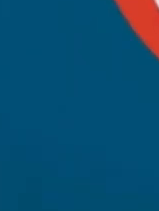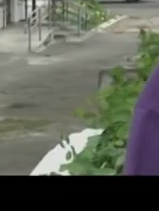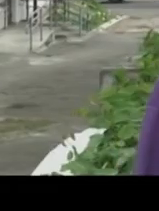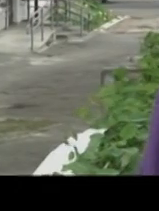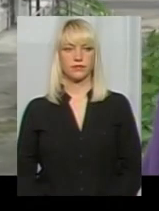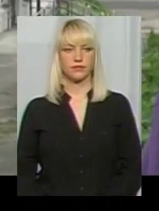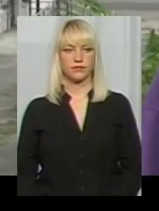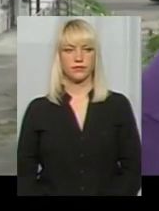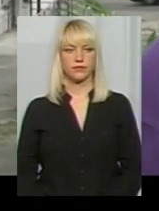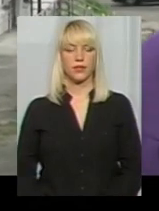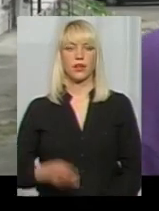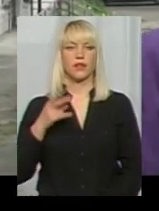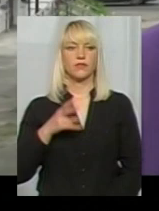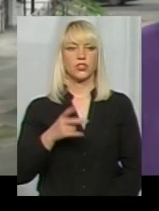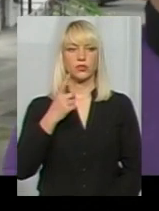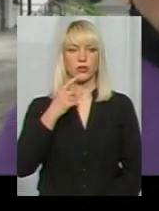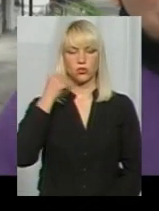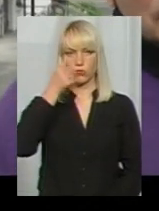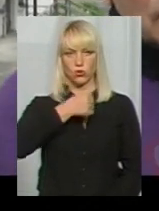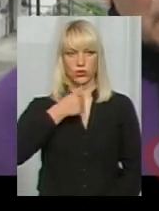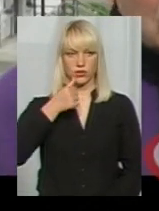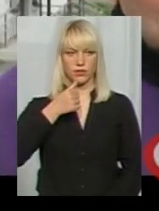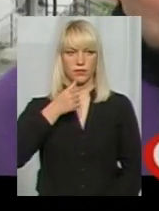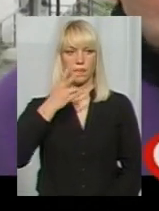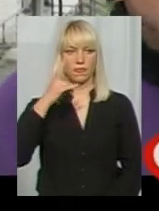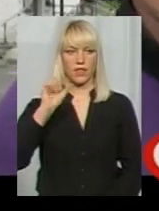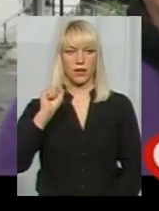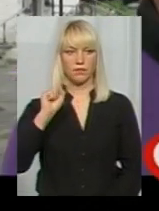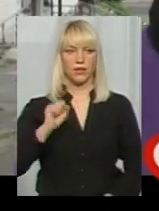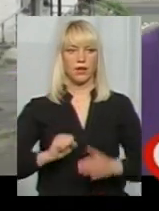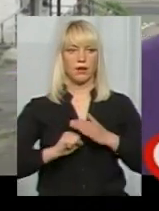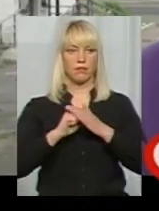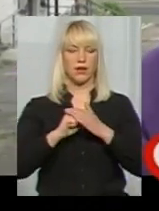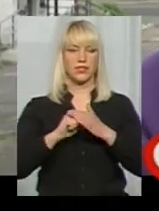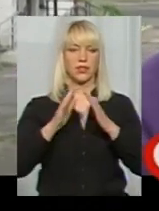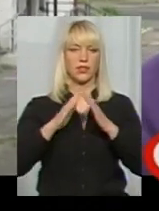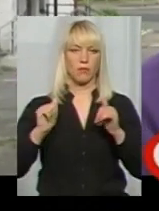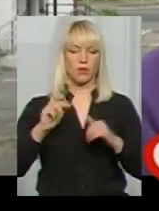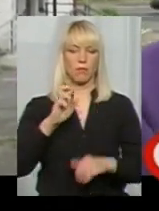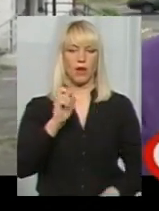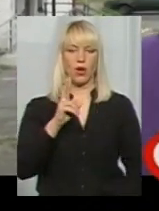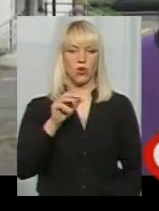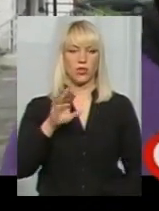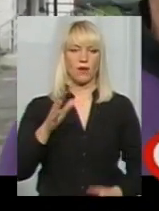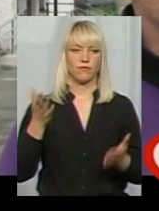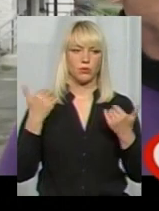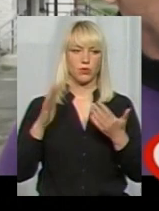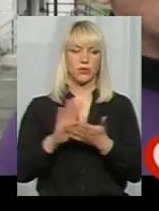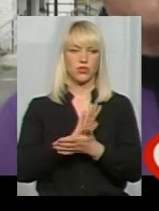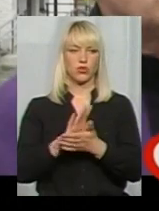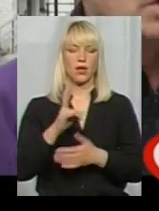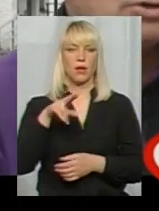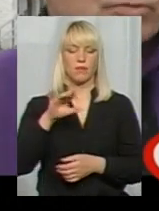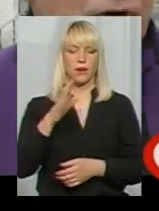В 2001 році на базі табору Бакота відпочили безкоштовно, при п